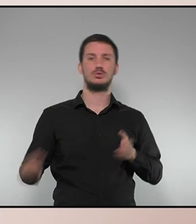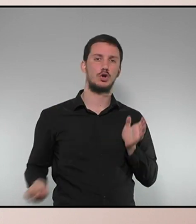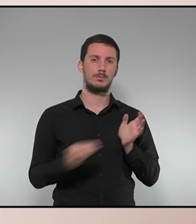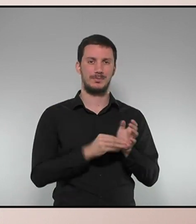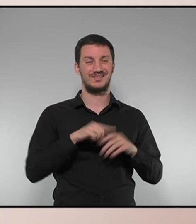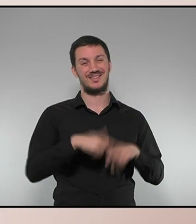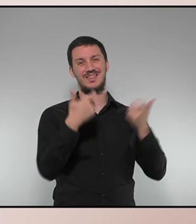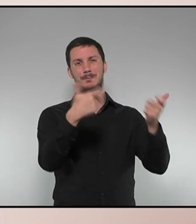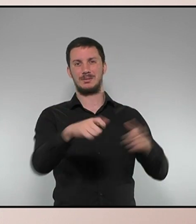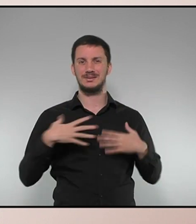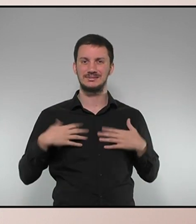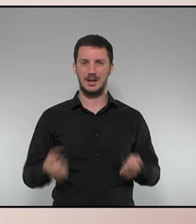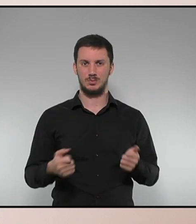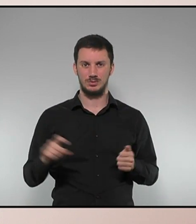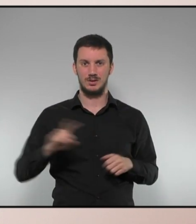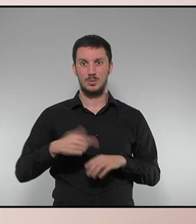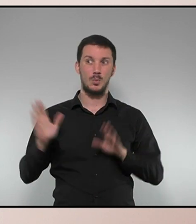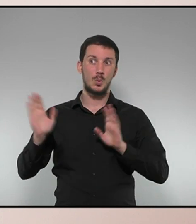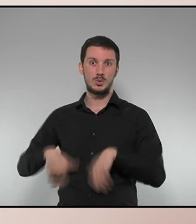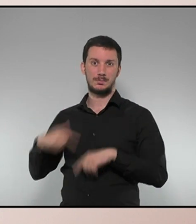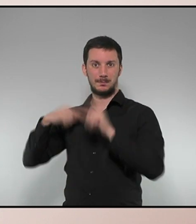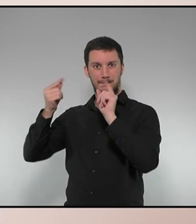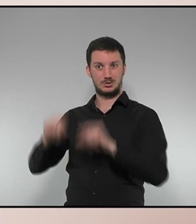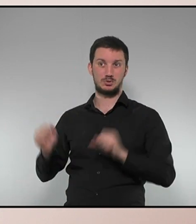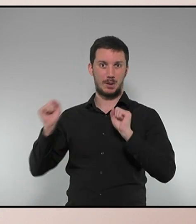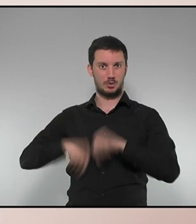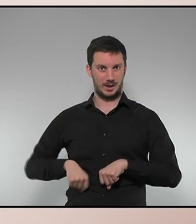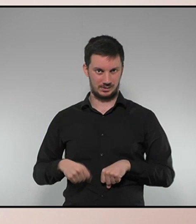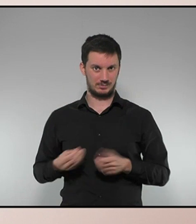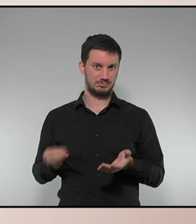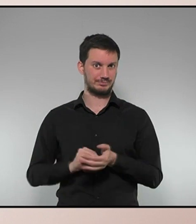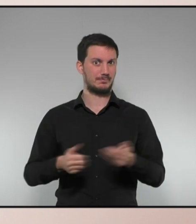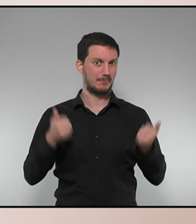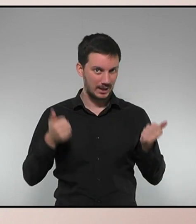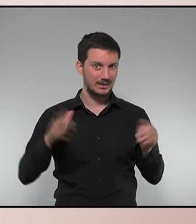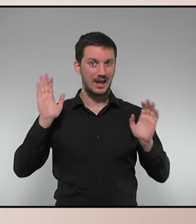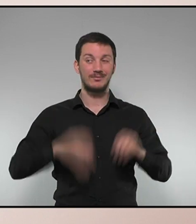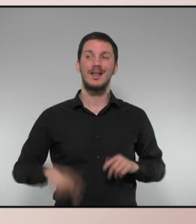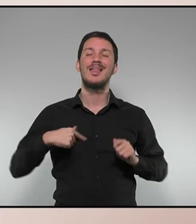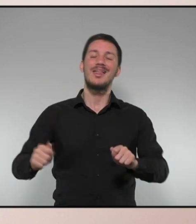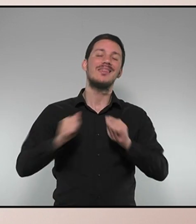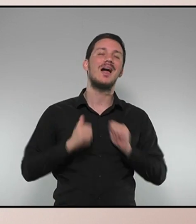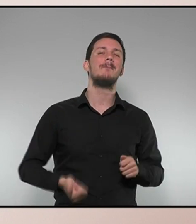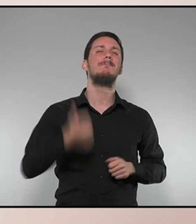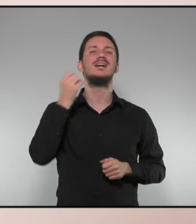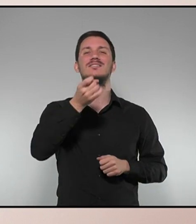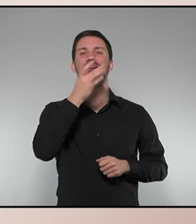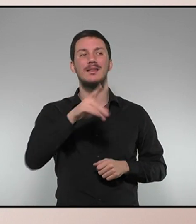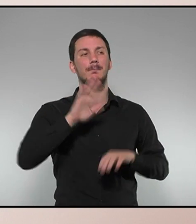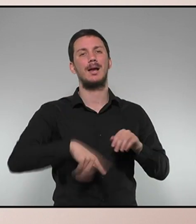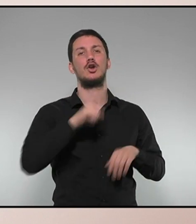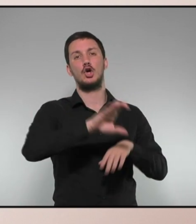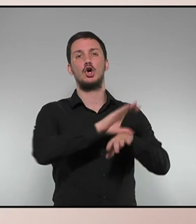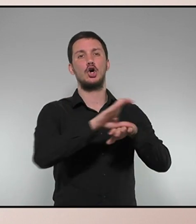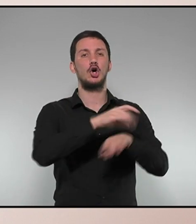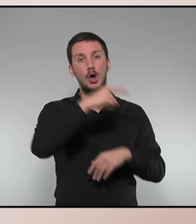Departament de Salut respecte al darrer pressupost aprovat i això, evidentment, donarà moltes més facilitats al conseller Balcells per